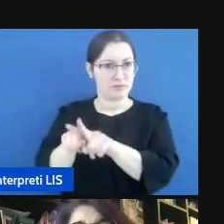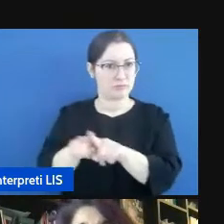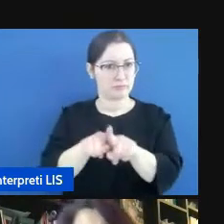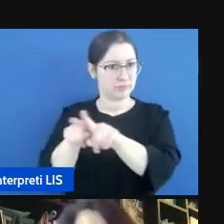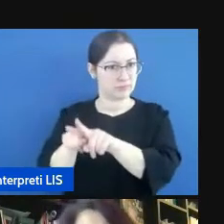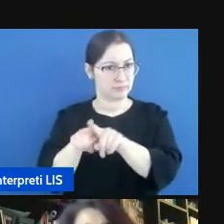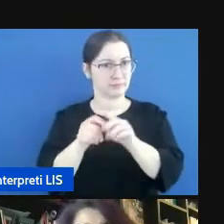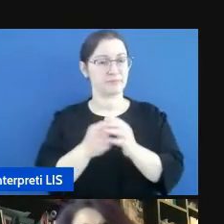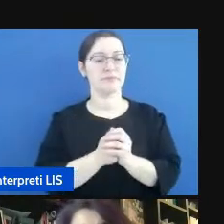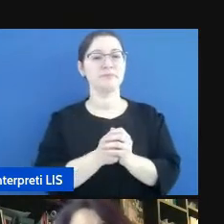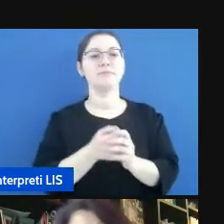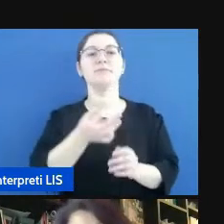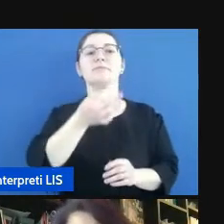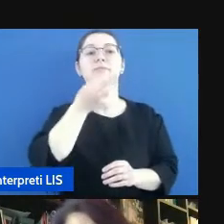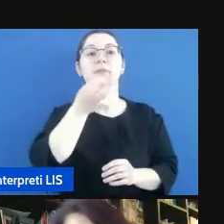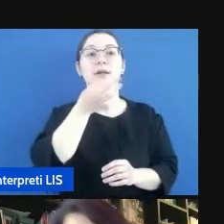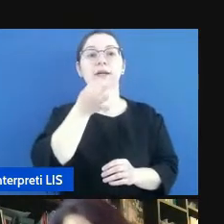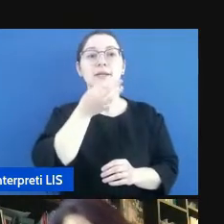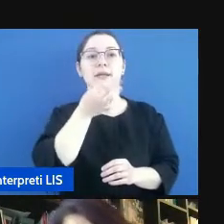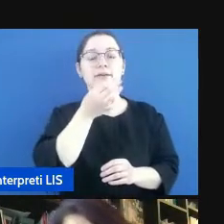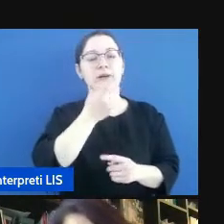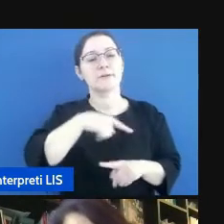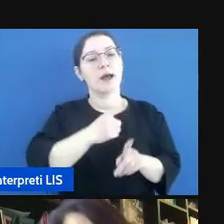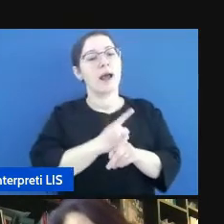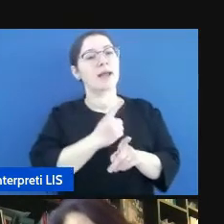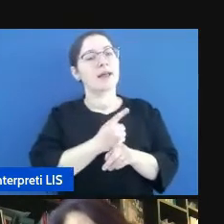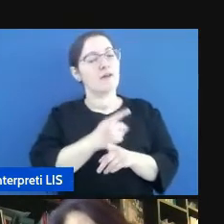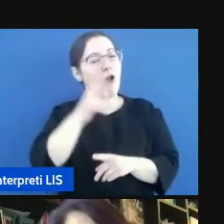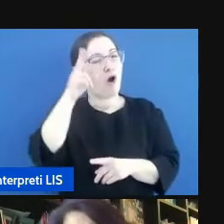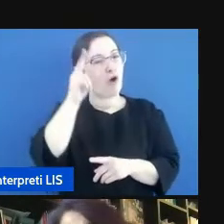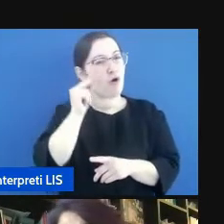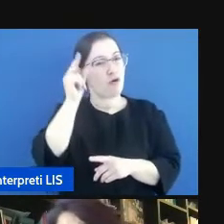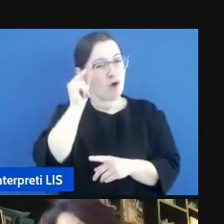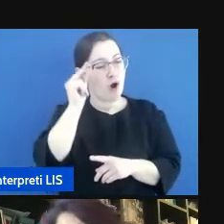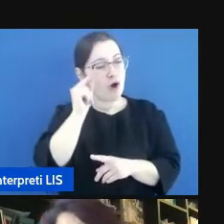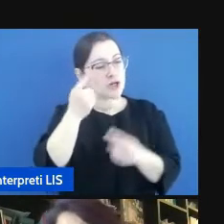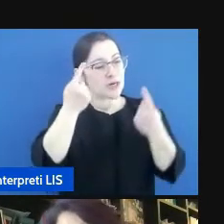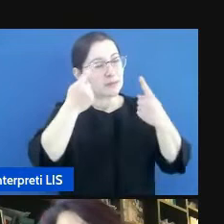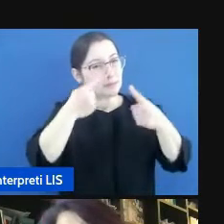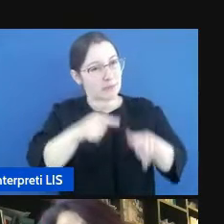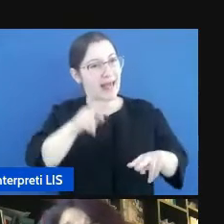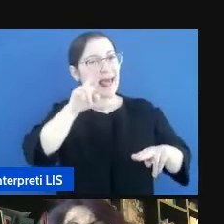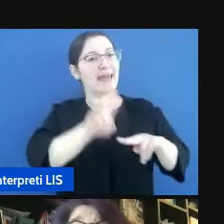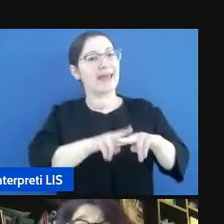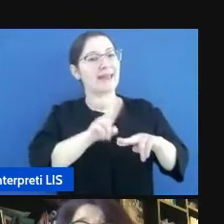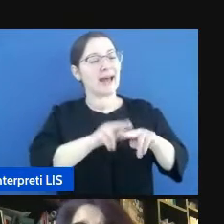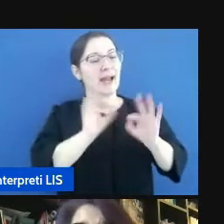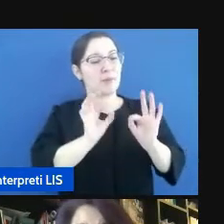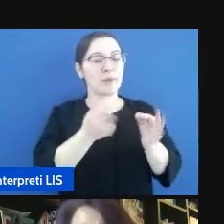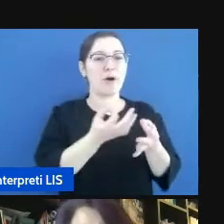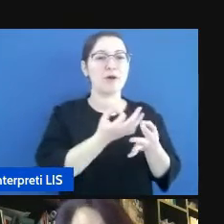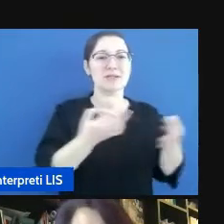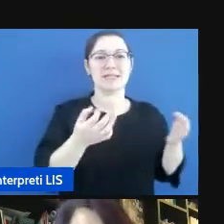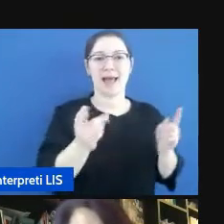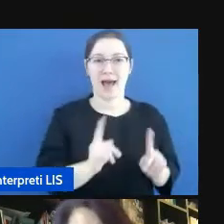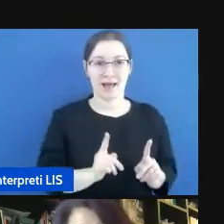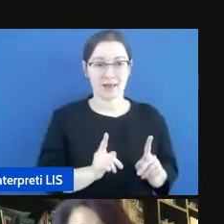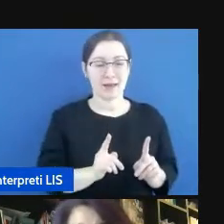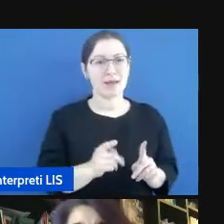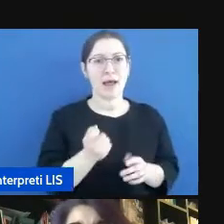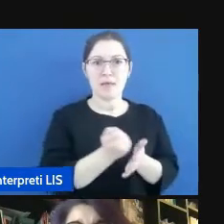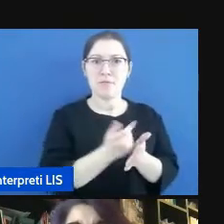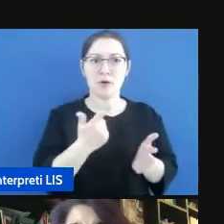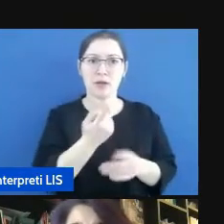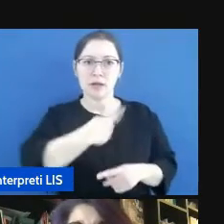Quindi conoscere tutte queste particolarità della lingua italiana e di questo italiano non standard è molto importante per gli